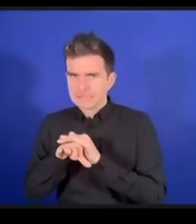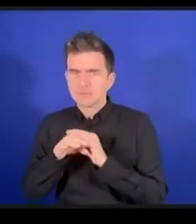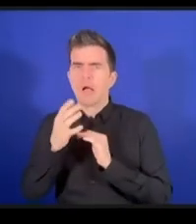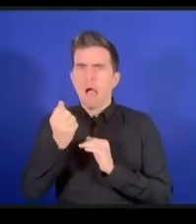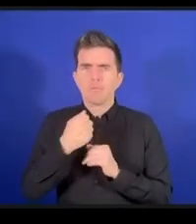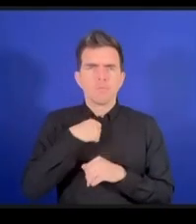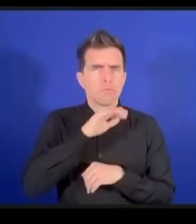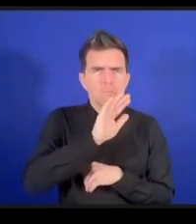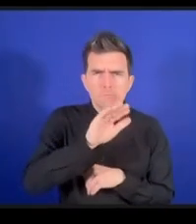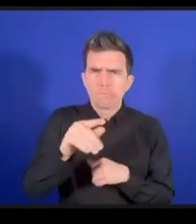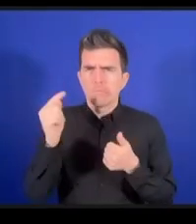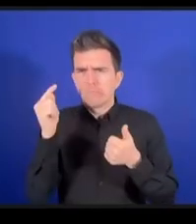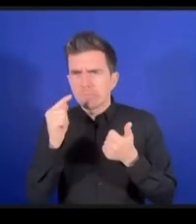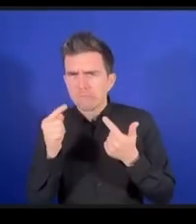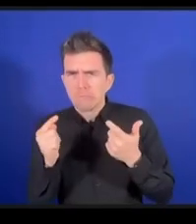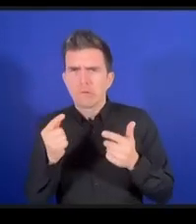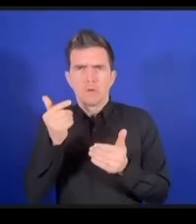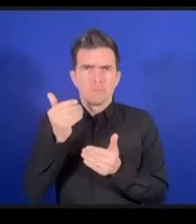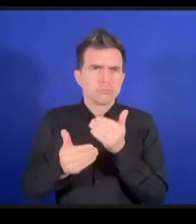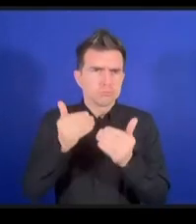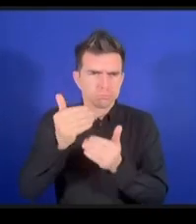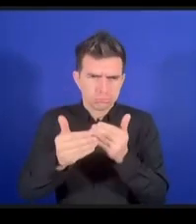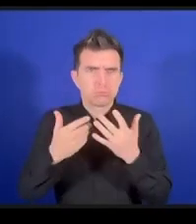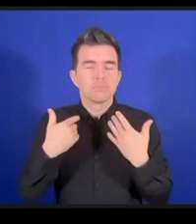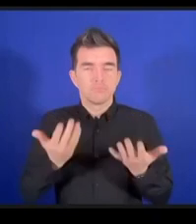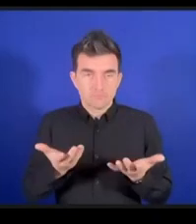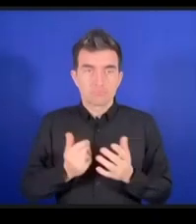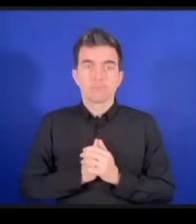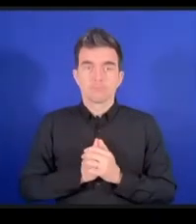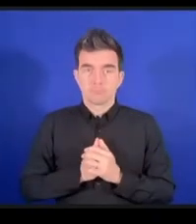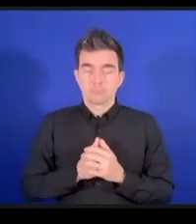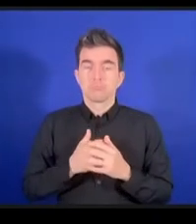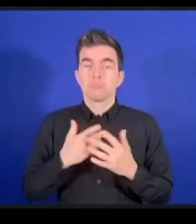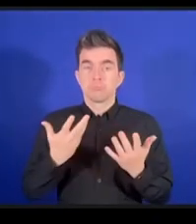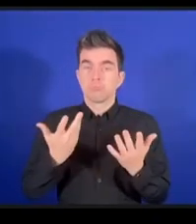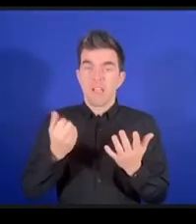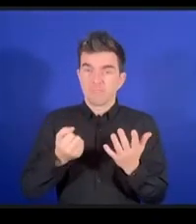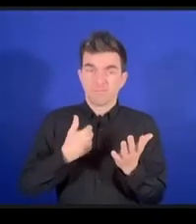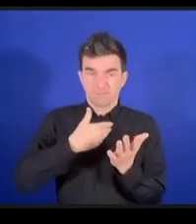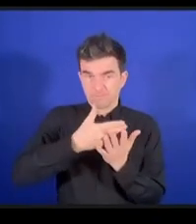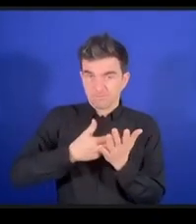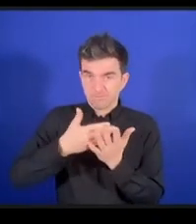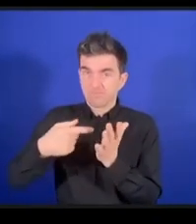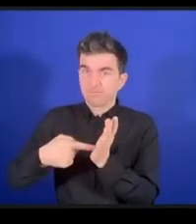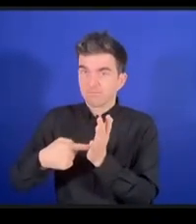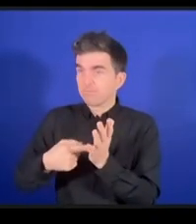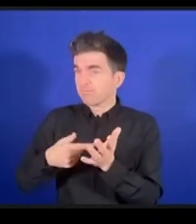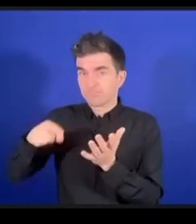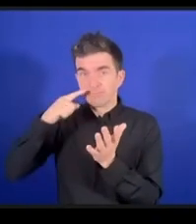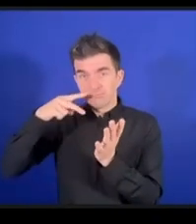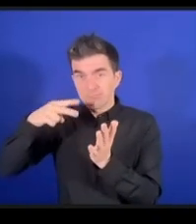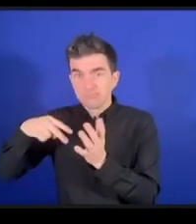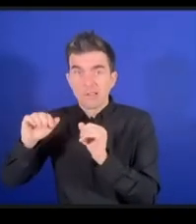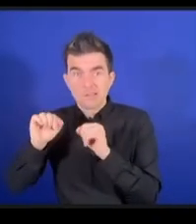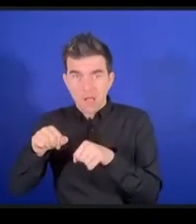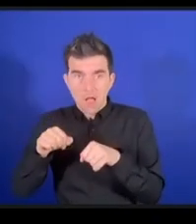オンラインとオフラインのイベントのアクセスビリテについても実は出しています今年我々は